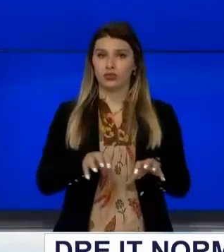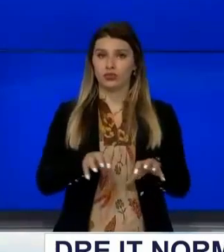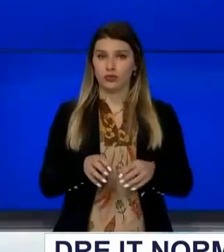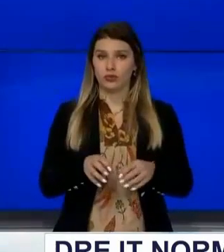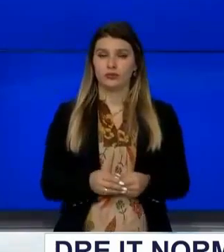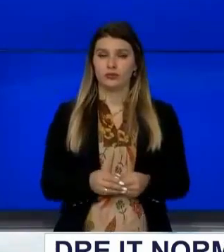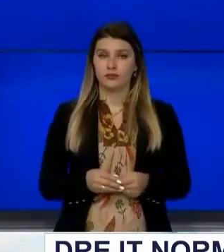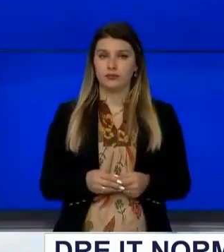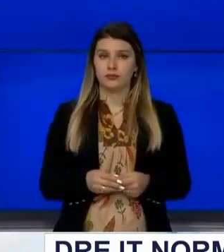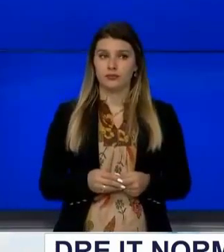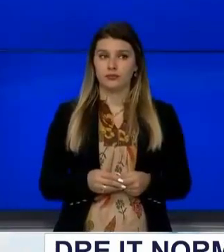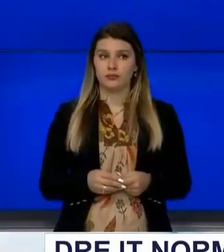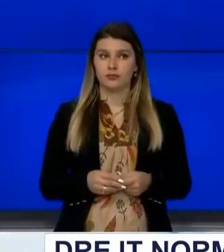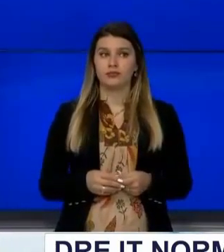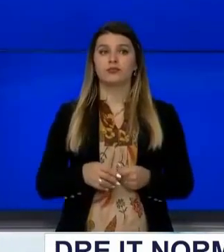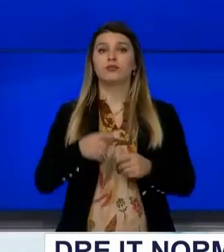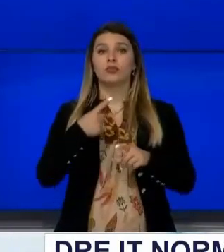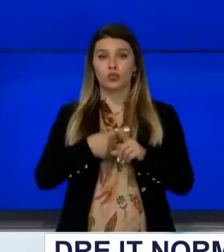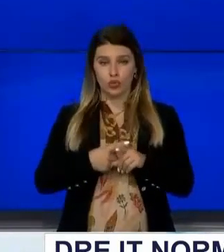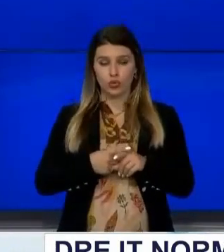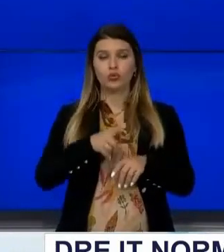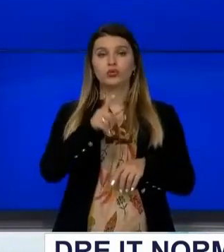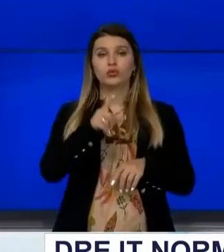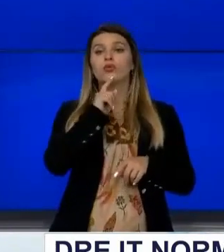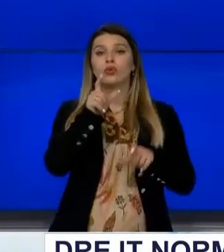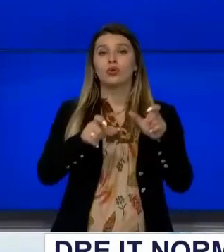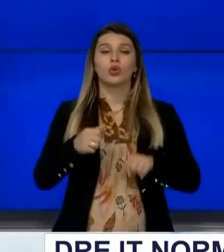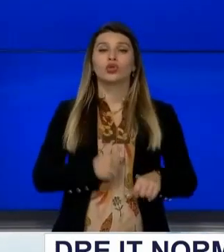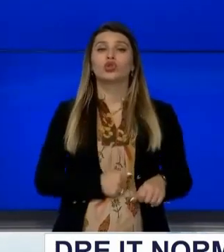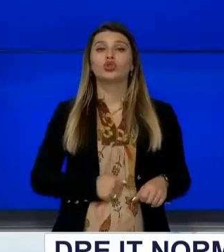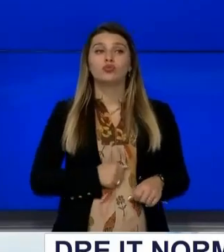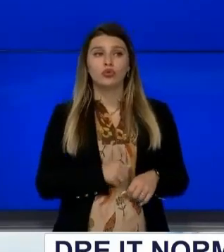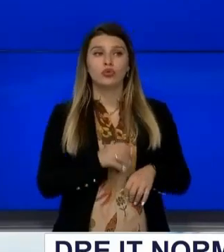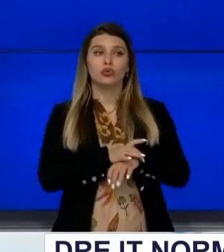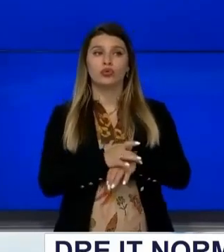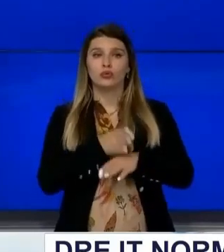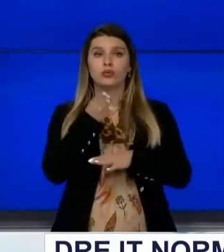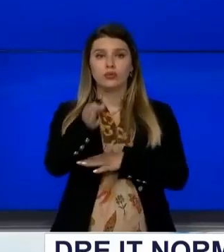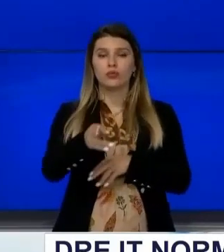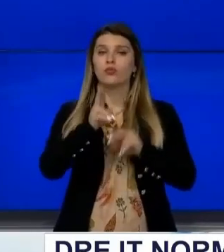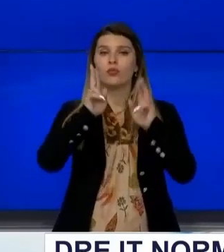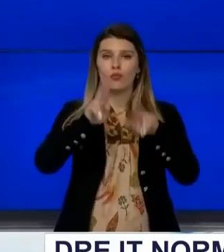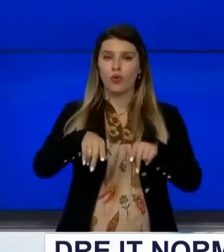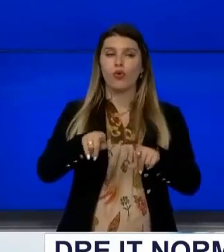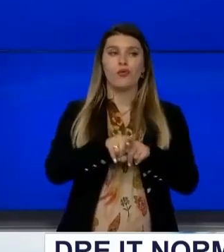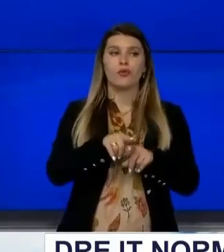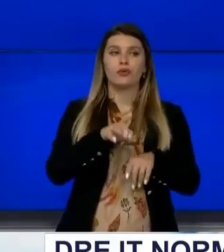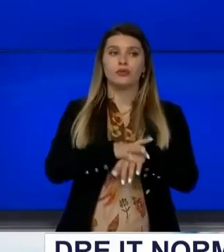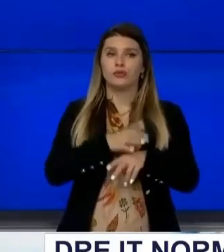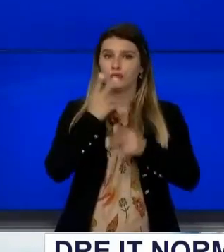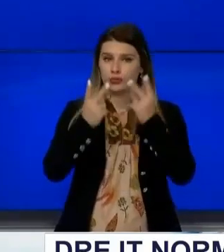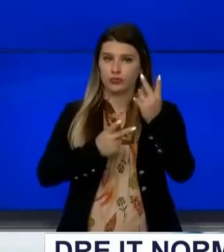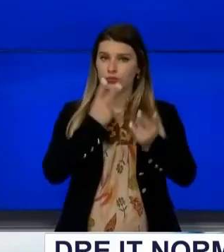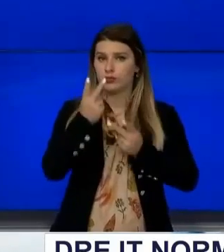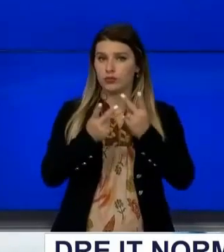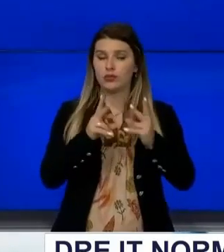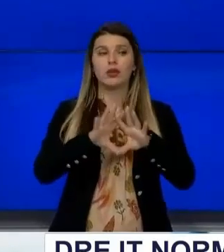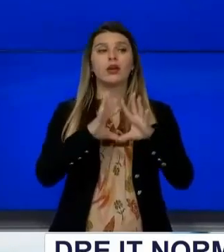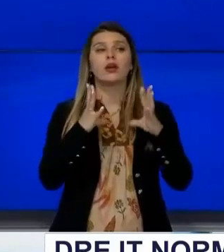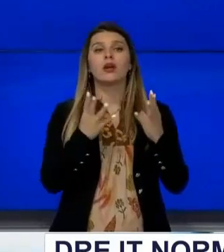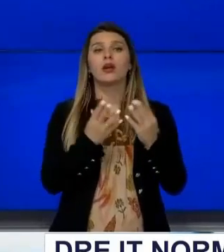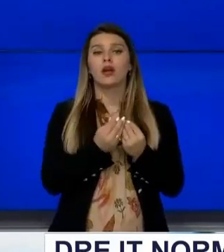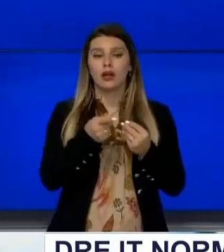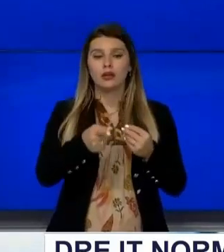Edhe pacientë të ashetu tje mund të marrin shërbimet e nevojshme mjeqësore në ambulansat specialistike Krejt kjo pas